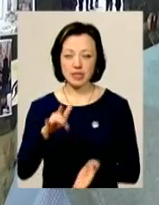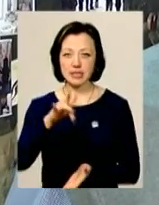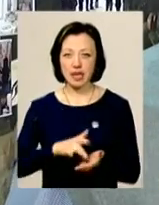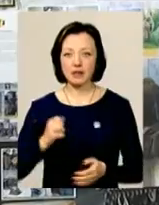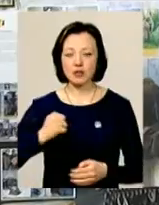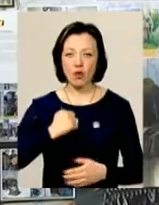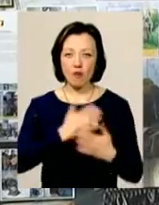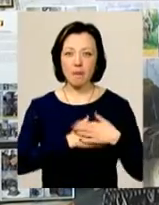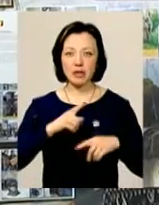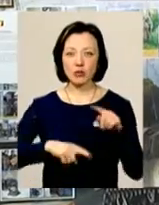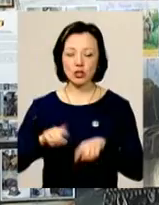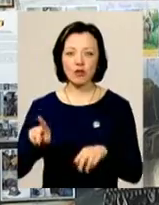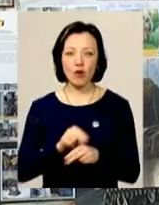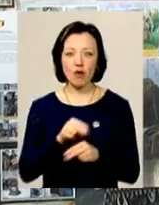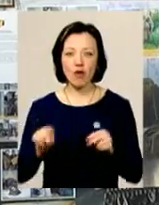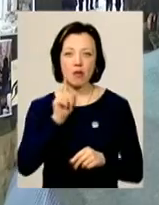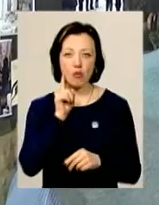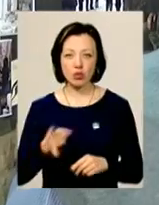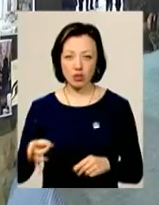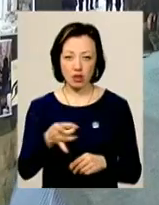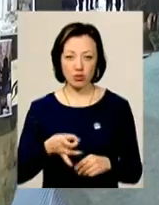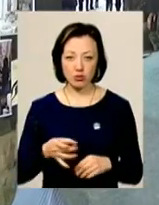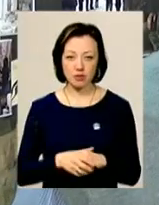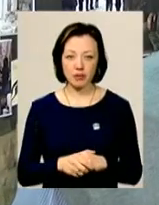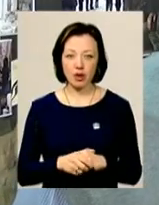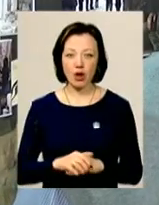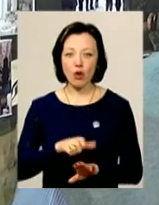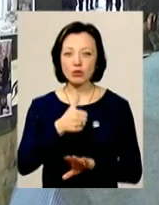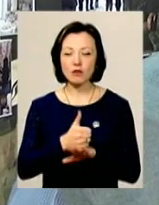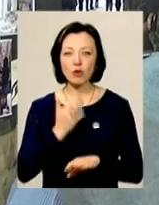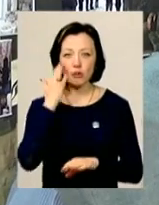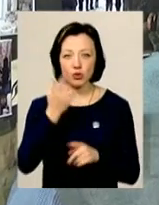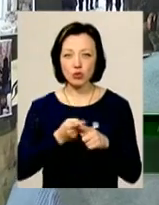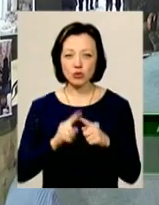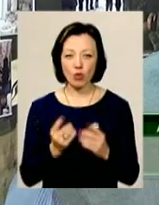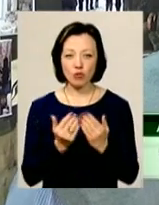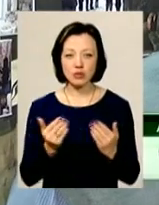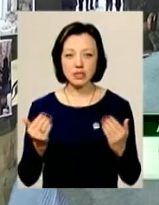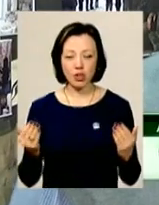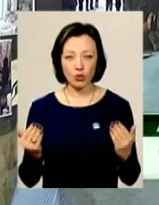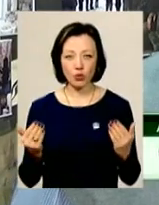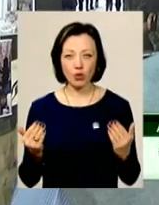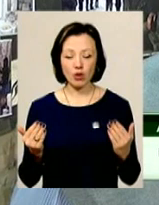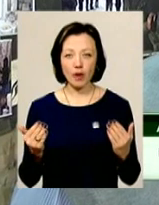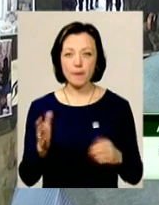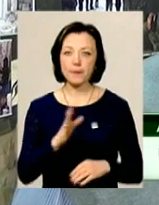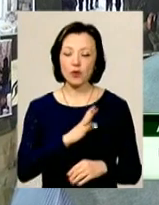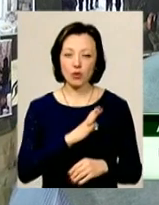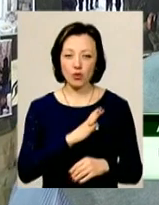військово-патріотичного виховання молоді району. Основою метою цього музею було